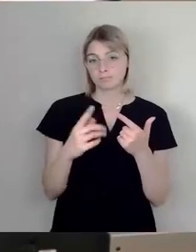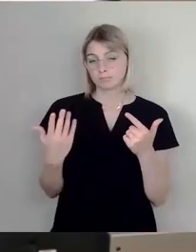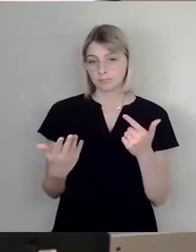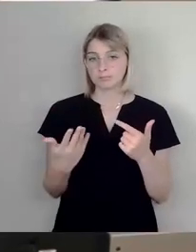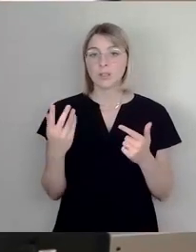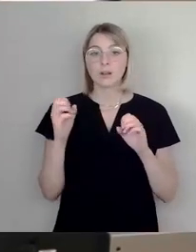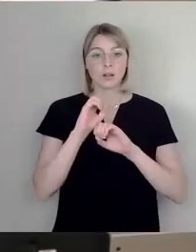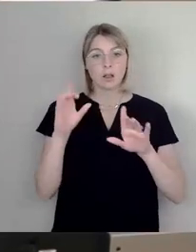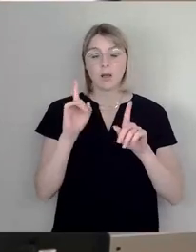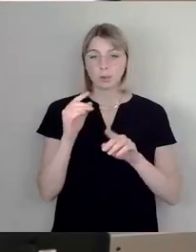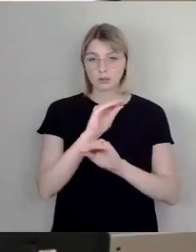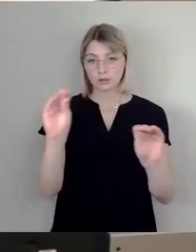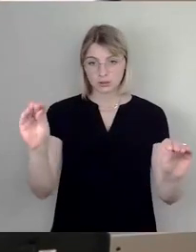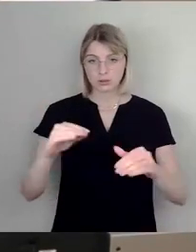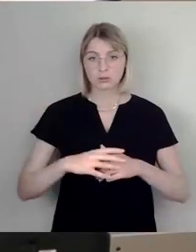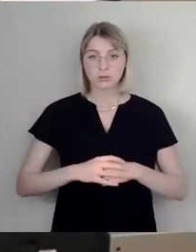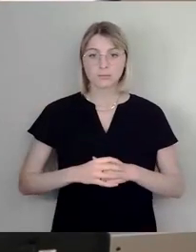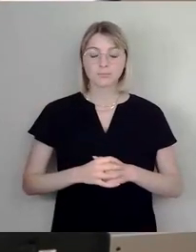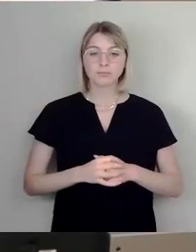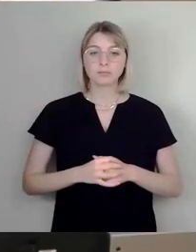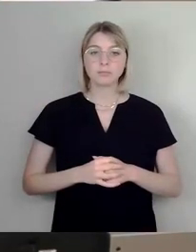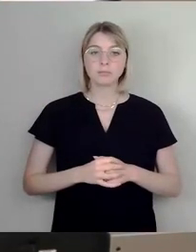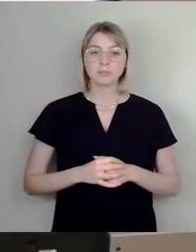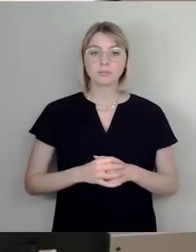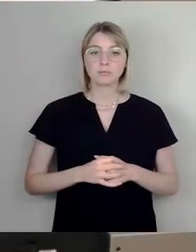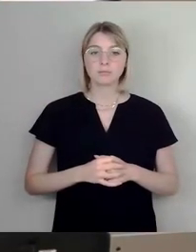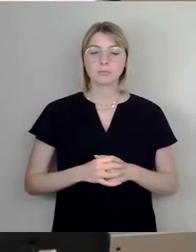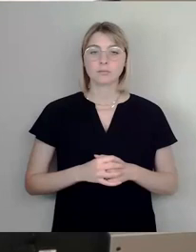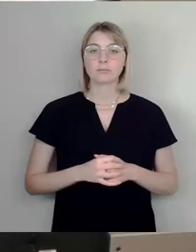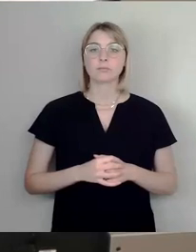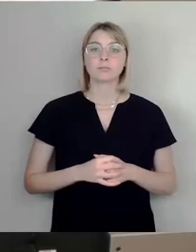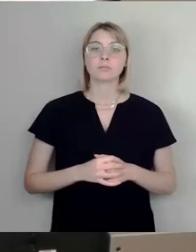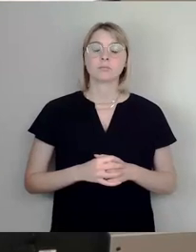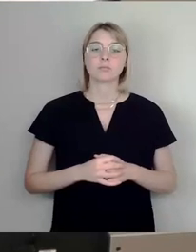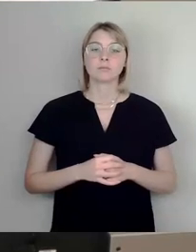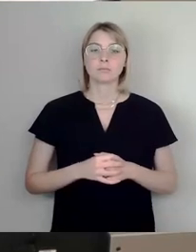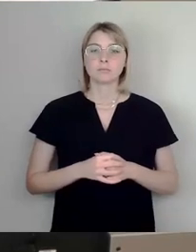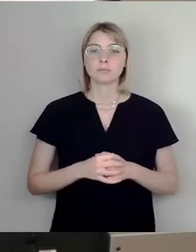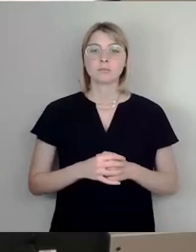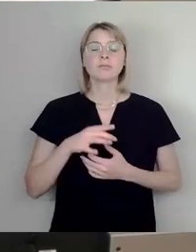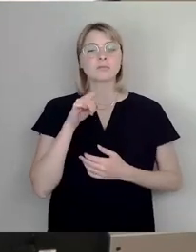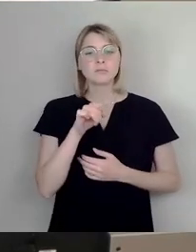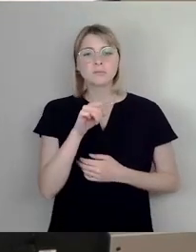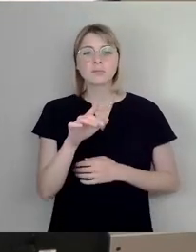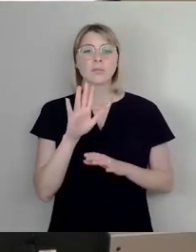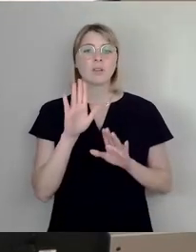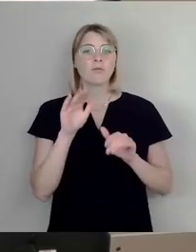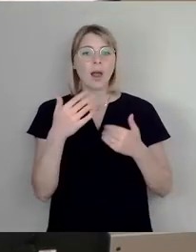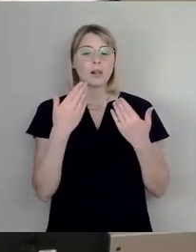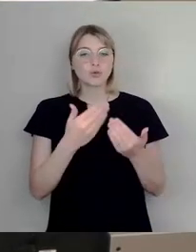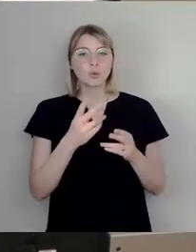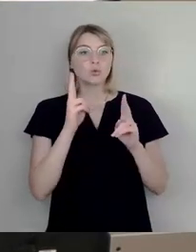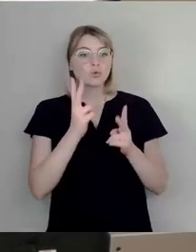schaffen müssen. Natürlich ist es nicht so, dass in einem solchen Fall sofort angeklagt wird. Also